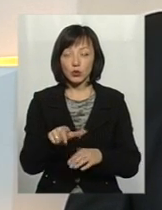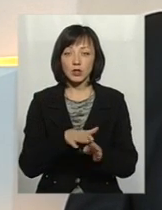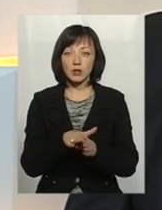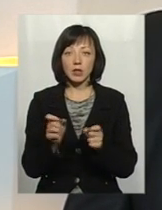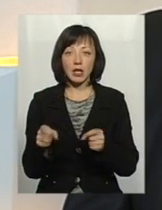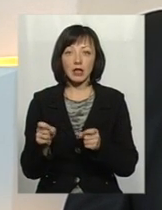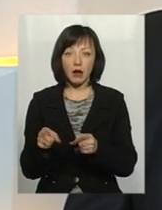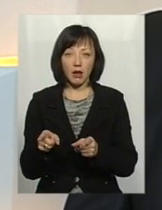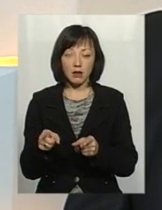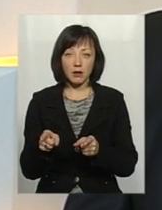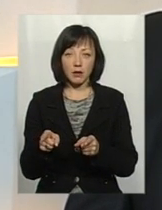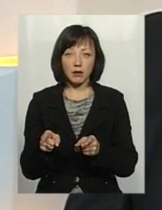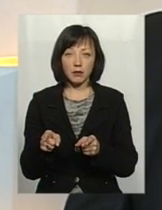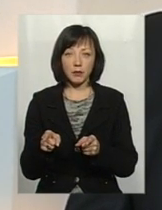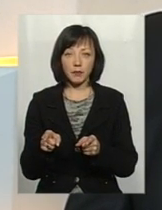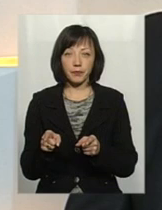скидання